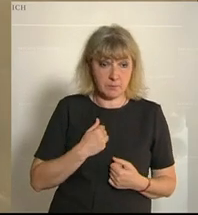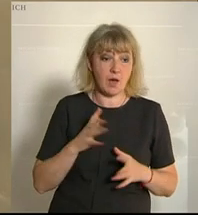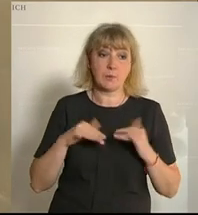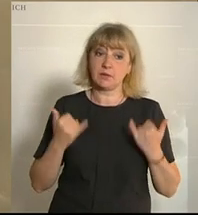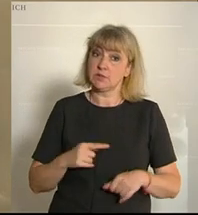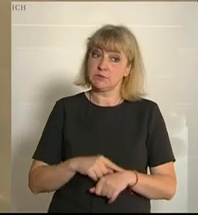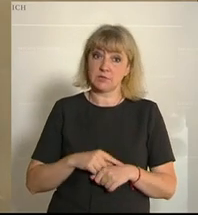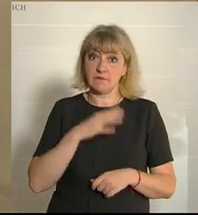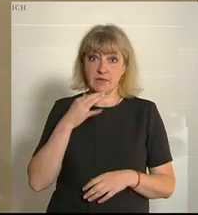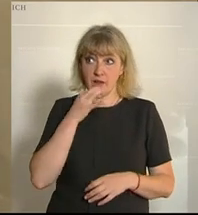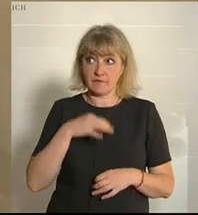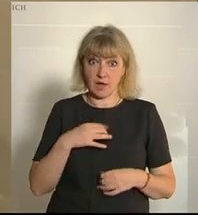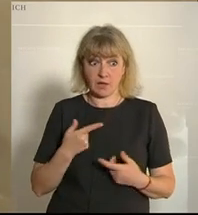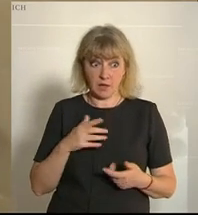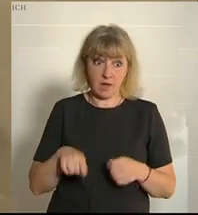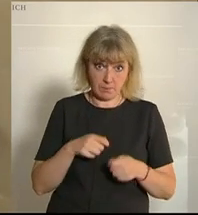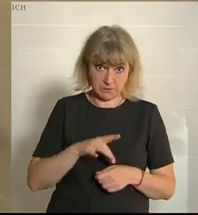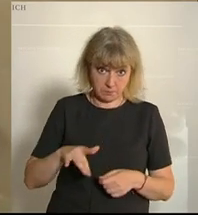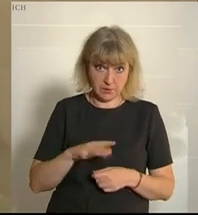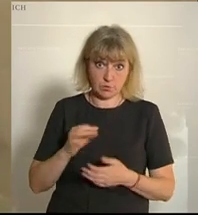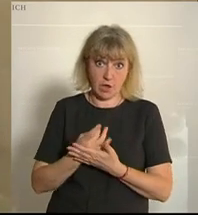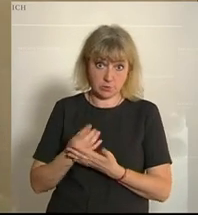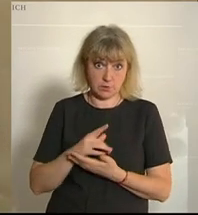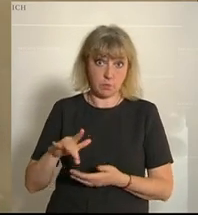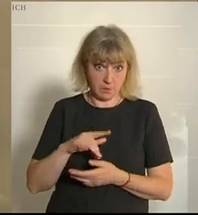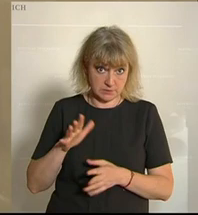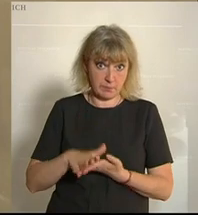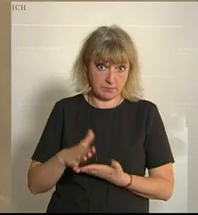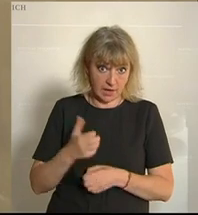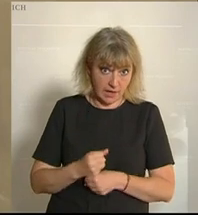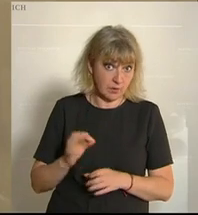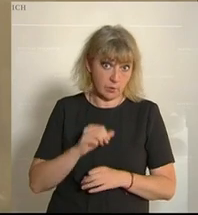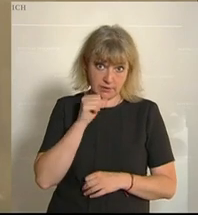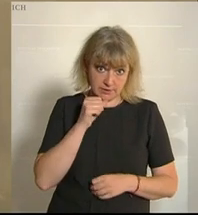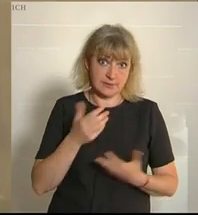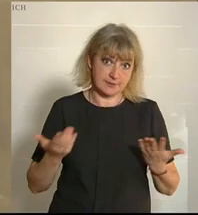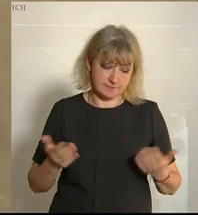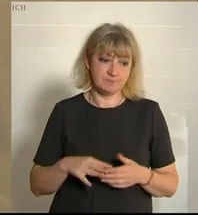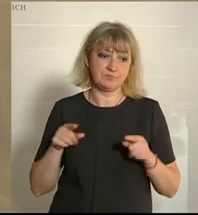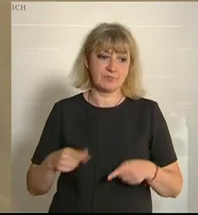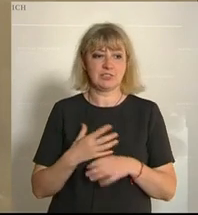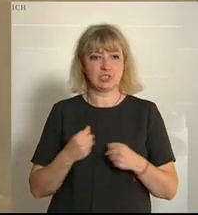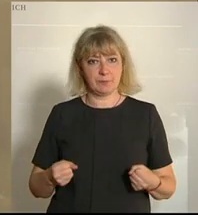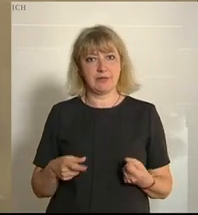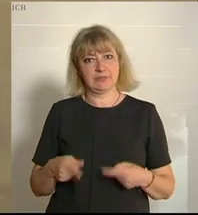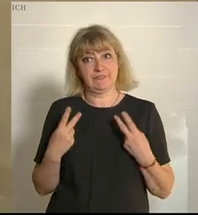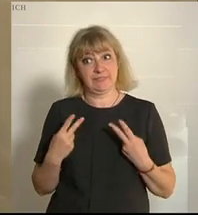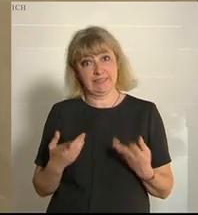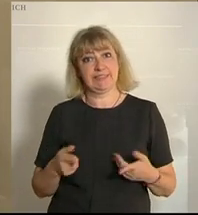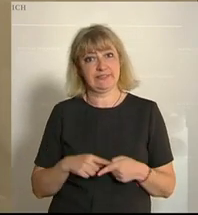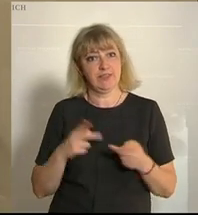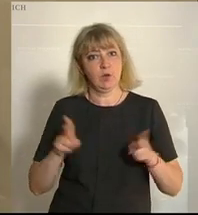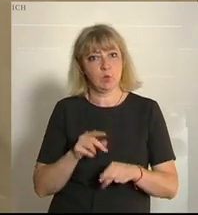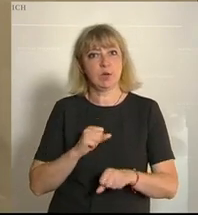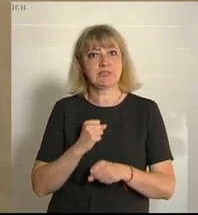Derzeit fragen sich auch viele, bleibt mein Arbeitsplatz oder mein Ausbildungsplatz erhalten oder nicht. Genau diese Stabilität, die wichtig ist, haben wir mit der